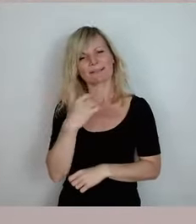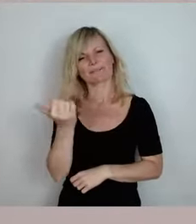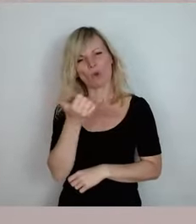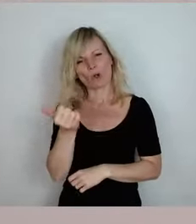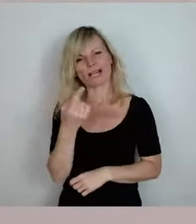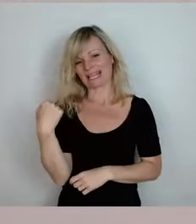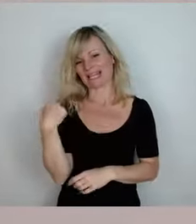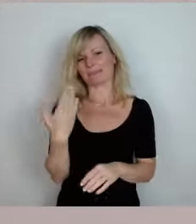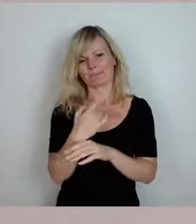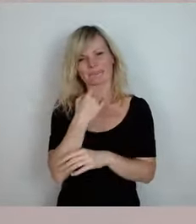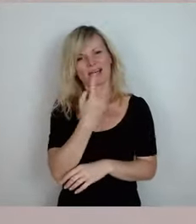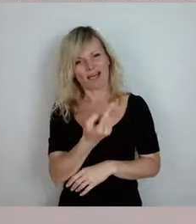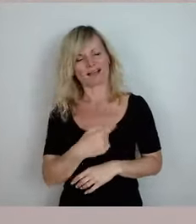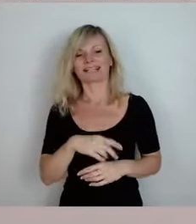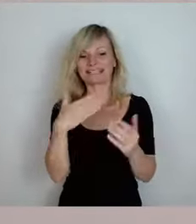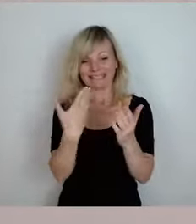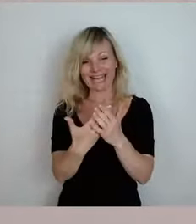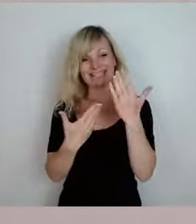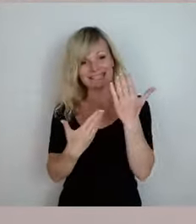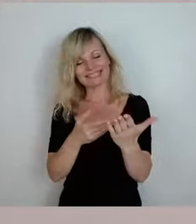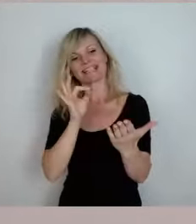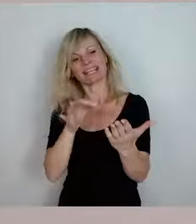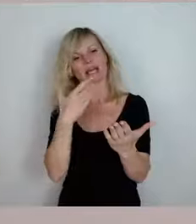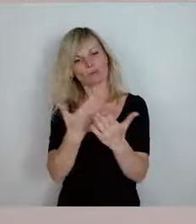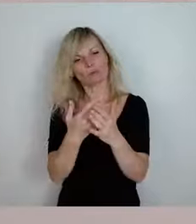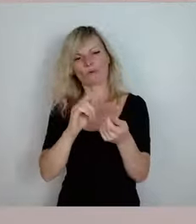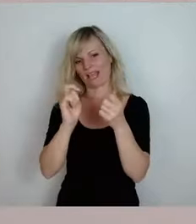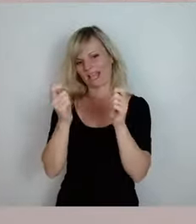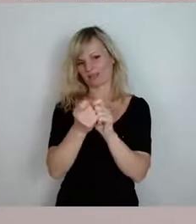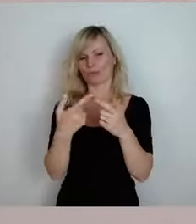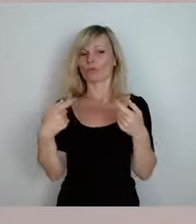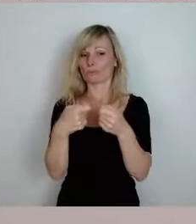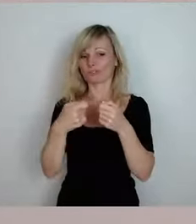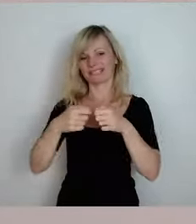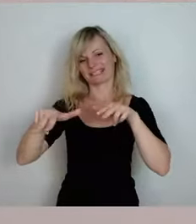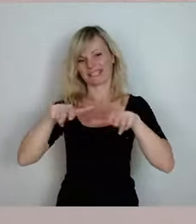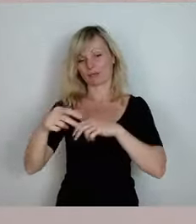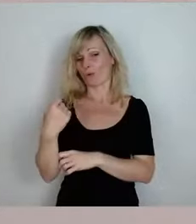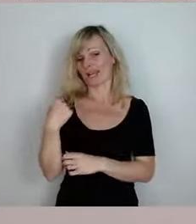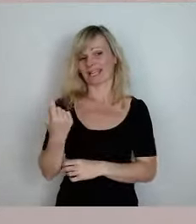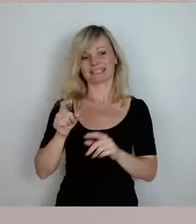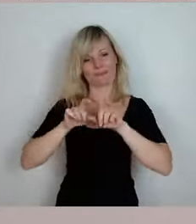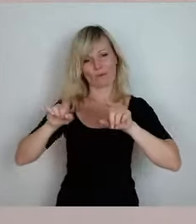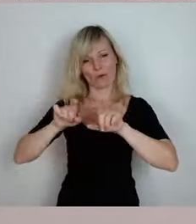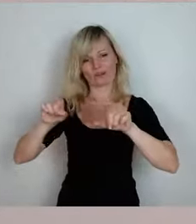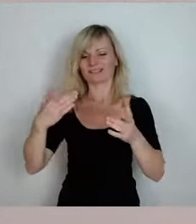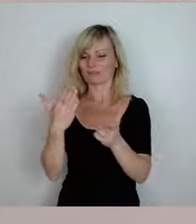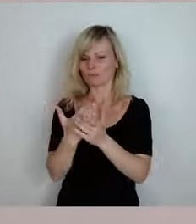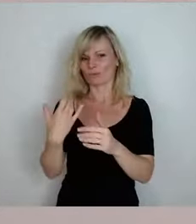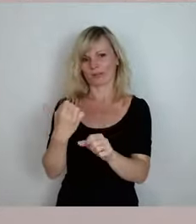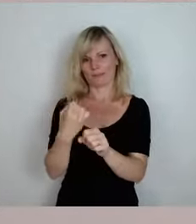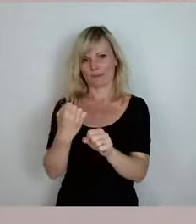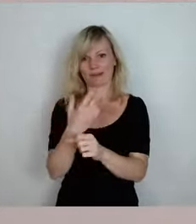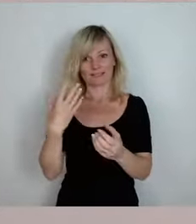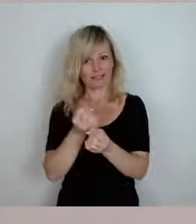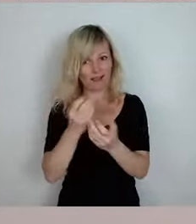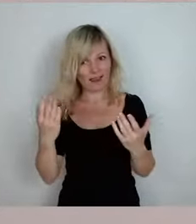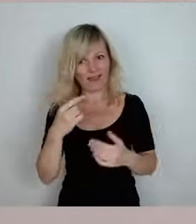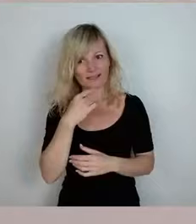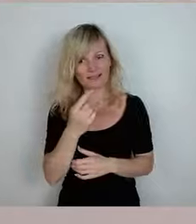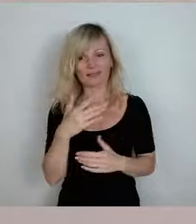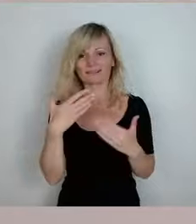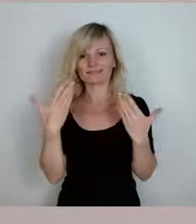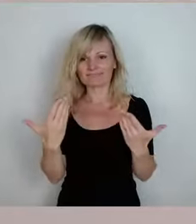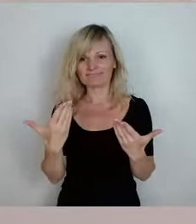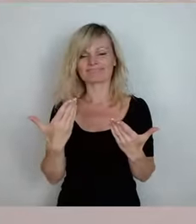gerade mal gesagt haben, weil das ist genau die Veränderung, die die Bundesregierung in den letzten Wochen vorgenommen hat, das klar ist, durch diese Anlage,